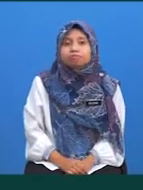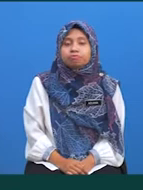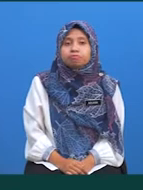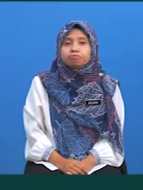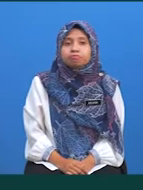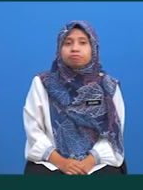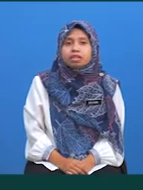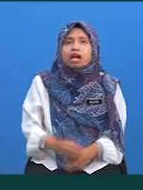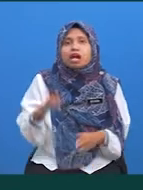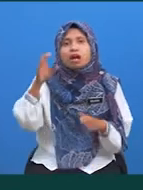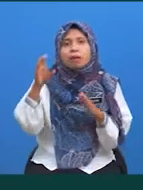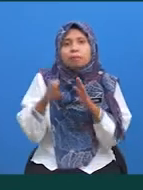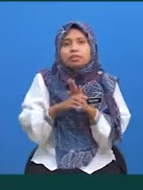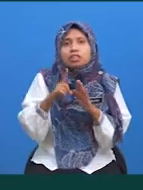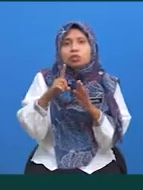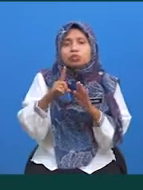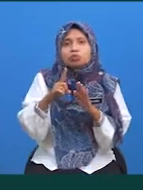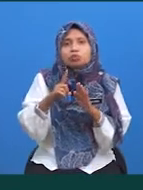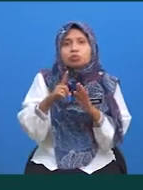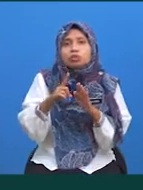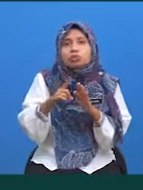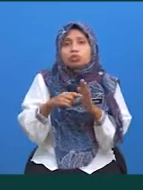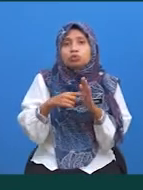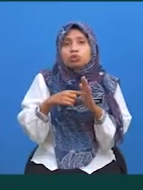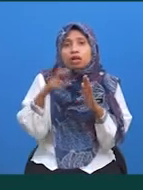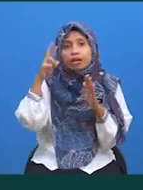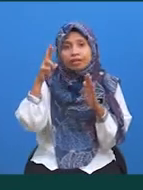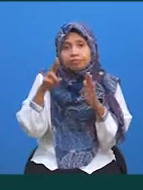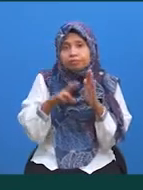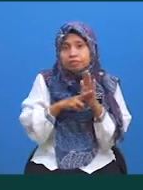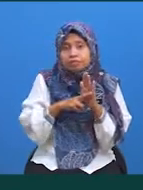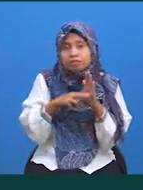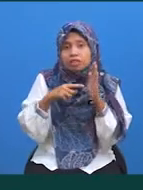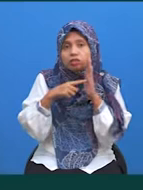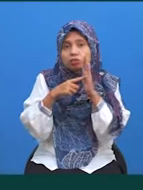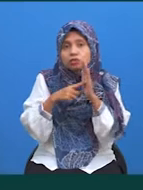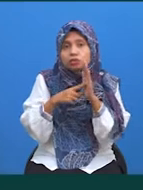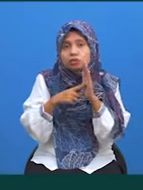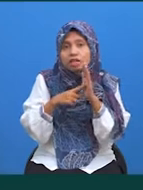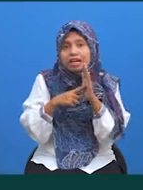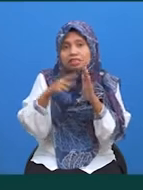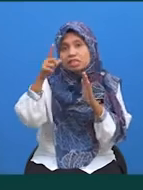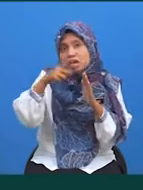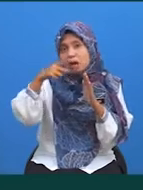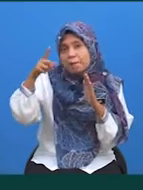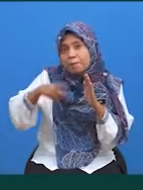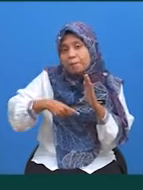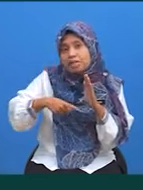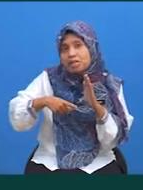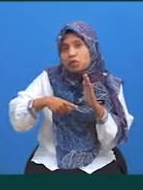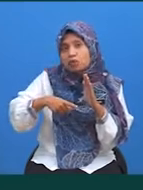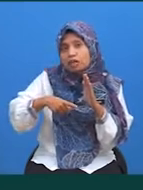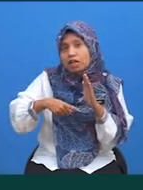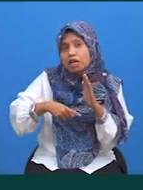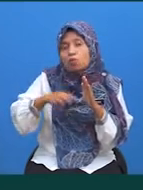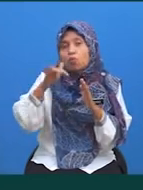1 menunjukkan rantau beloret Yang dibatasi lengkung Y sama dengan